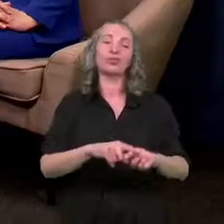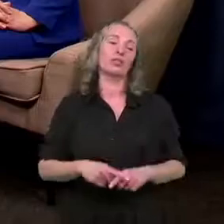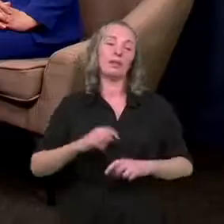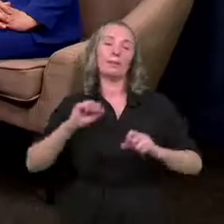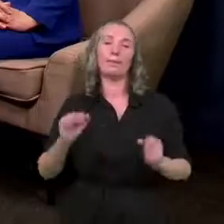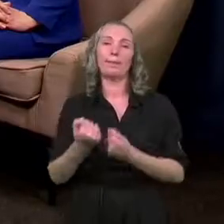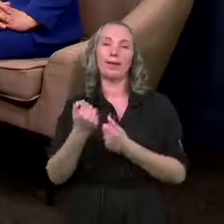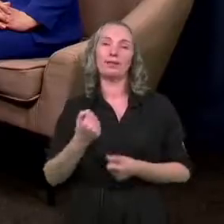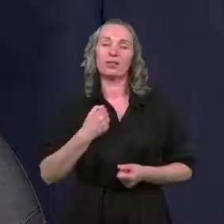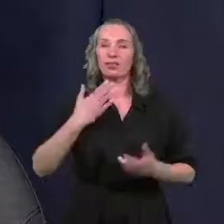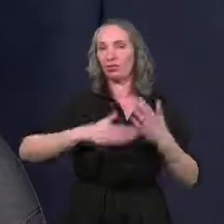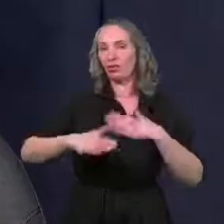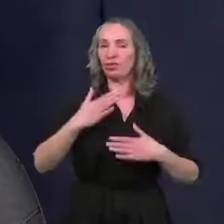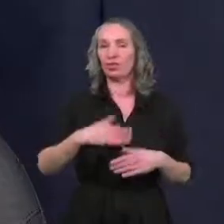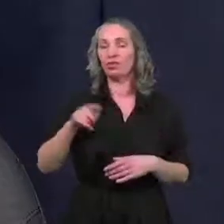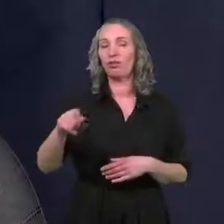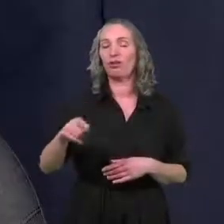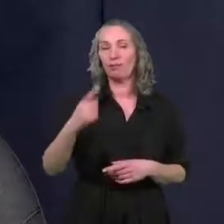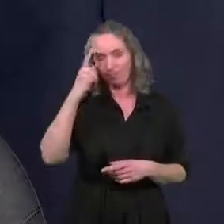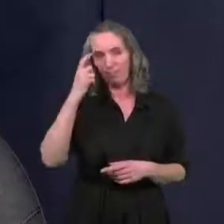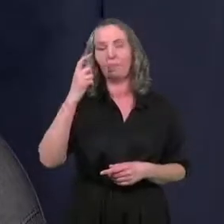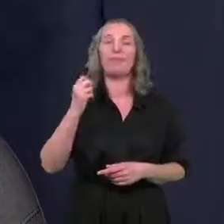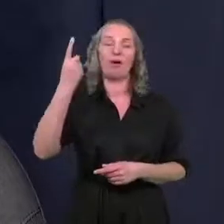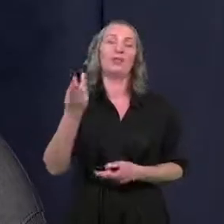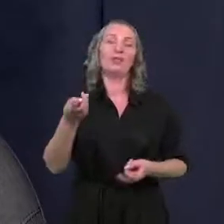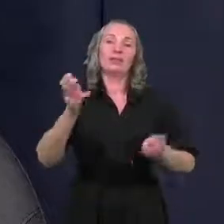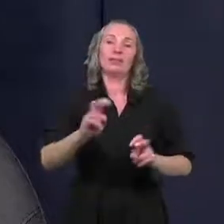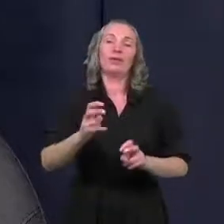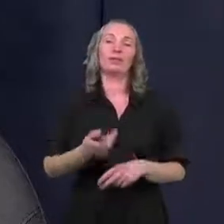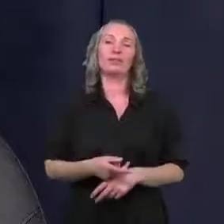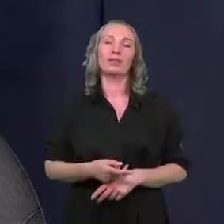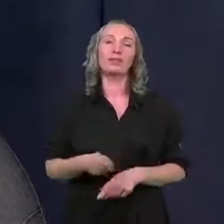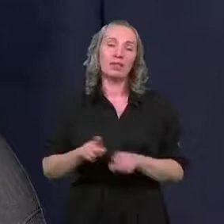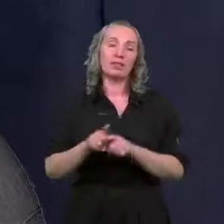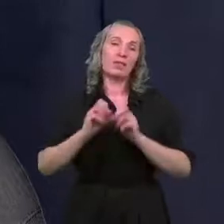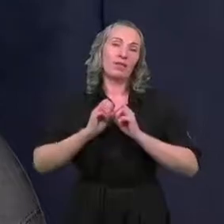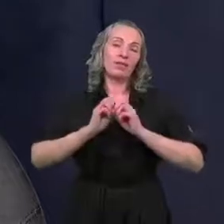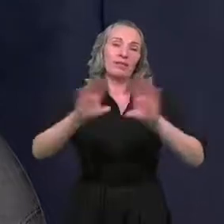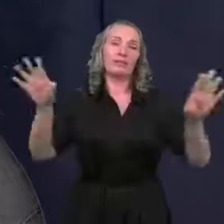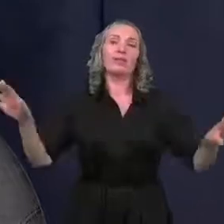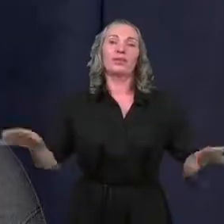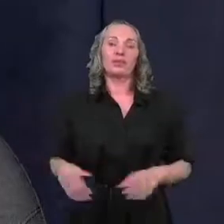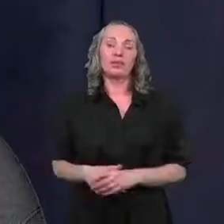bardzo się cieszę, że taki pomysł powstał. Z jednoczesnym wyjaśnieniem oczywiście,